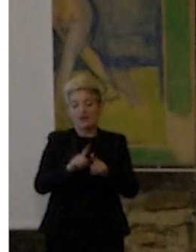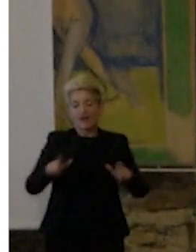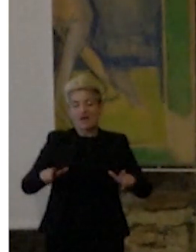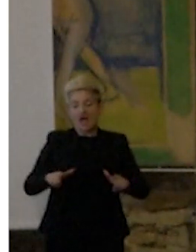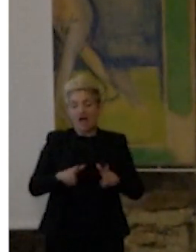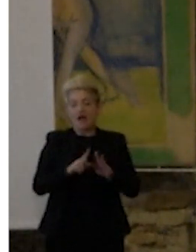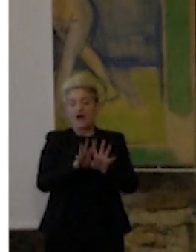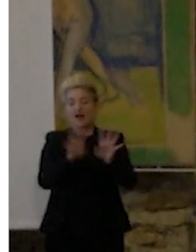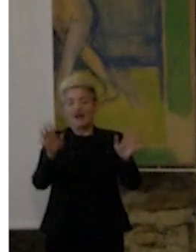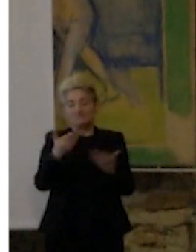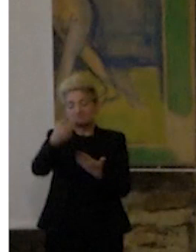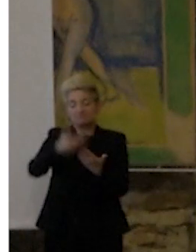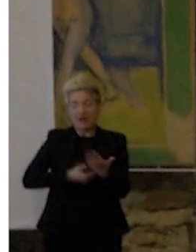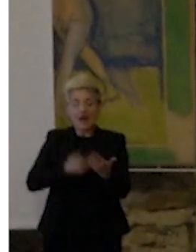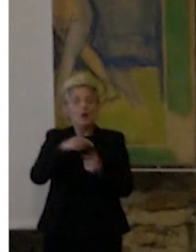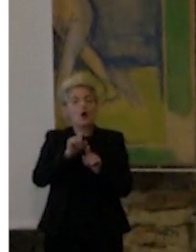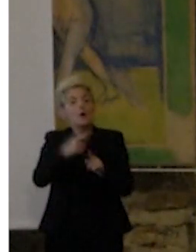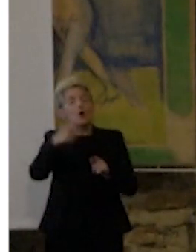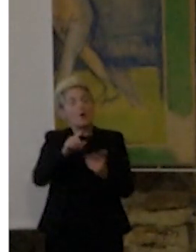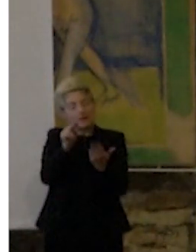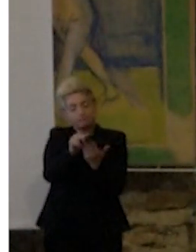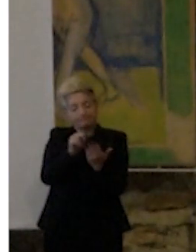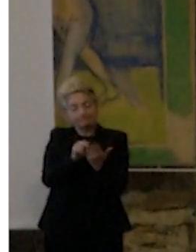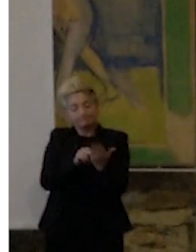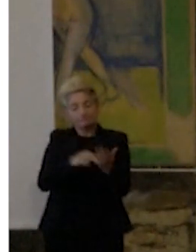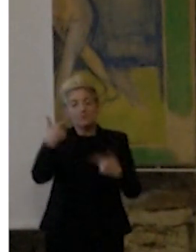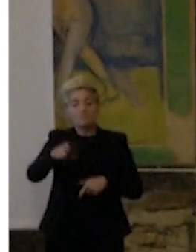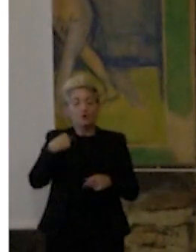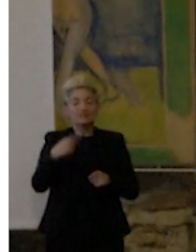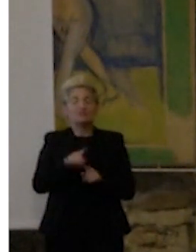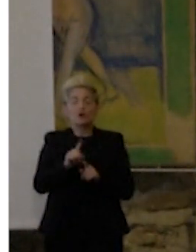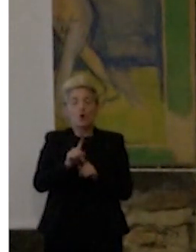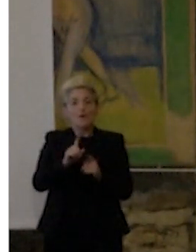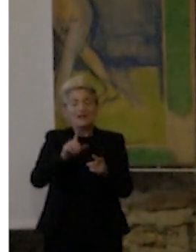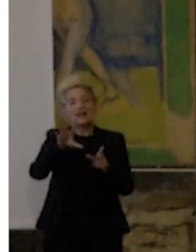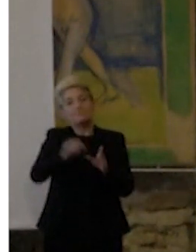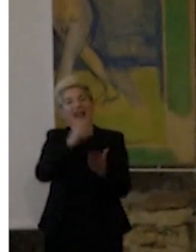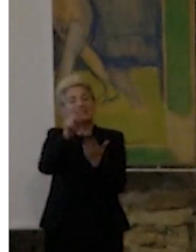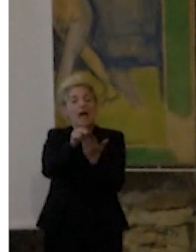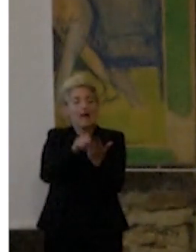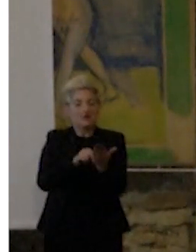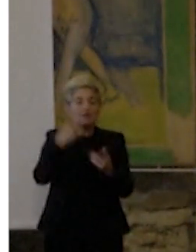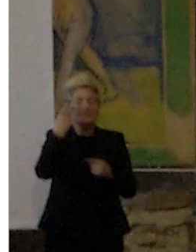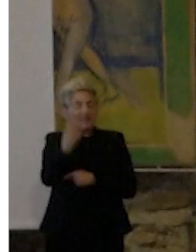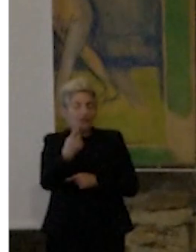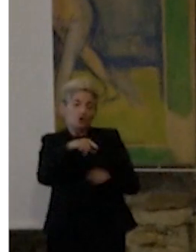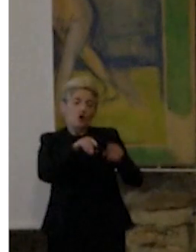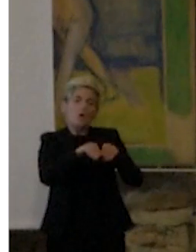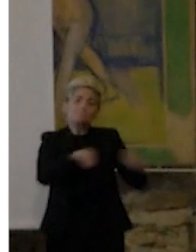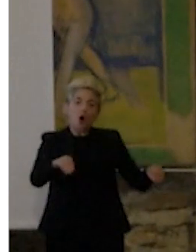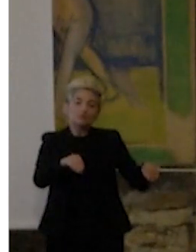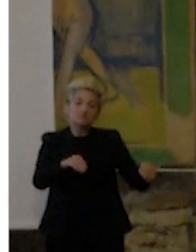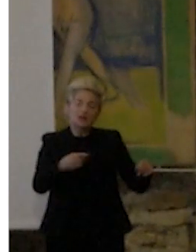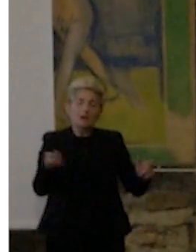compilare, dal mio punto di vista è perché su questo prendo gli appunti di come sta crescendo la mostra, di come sta